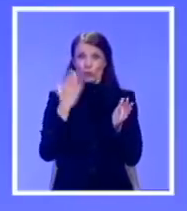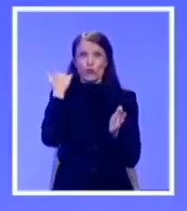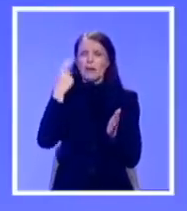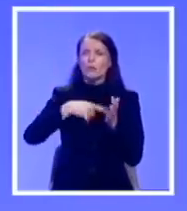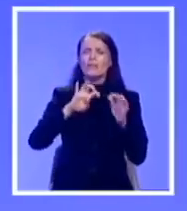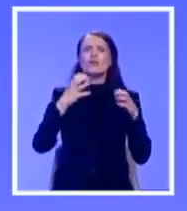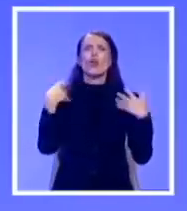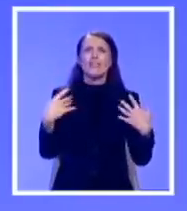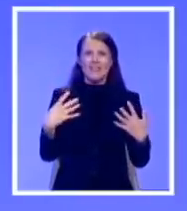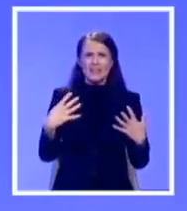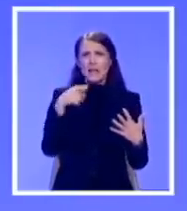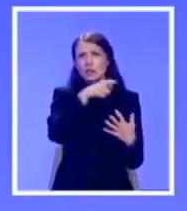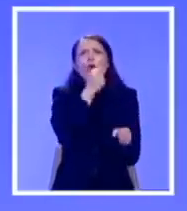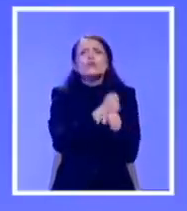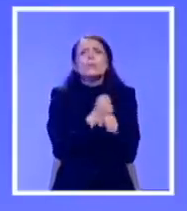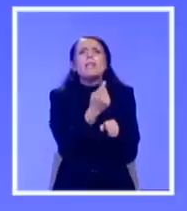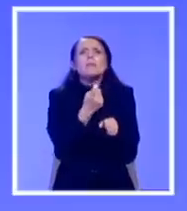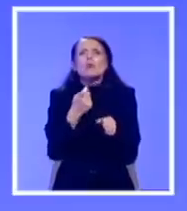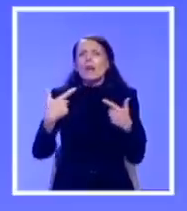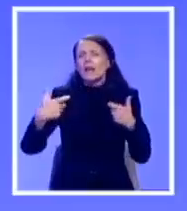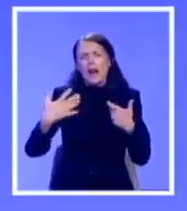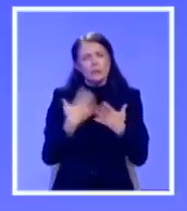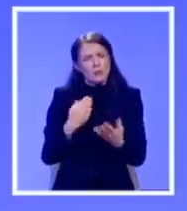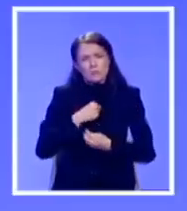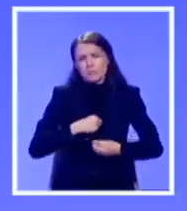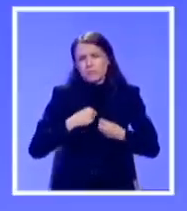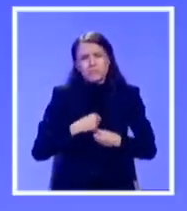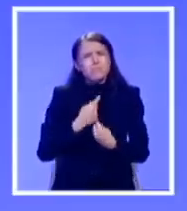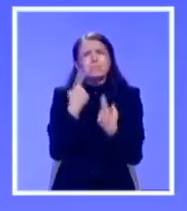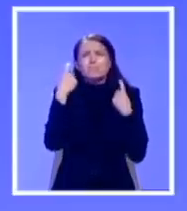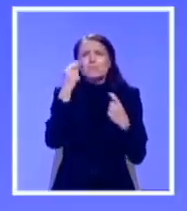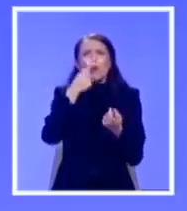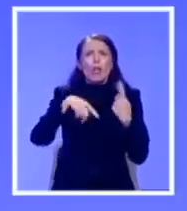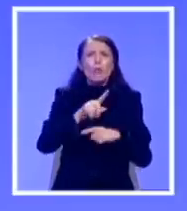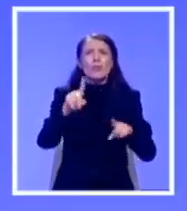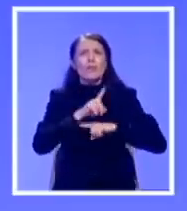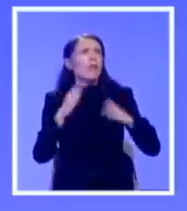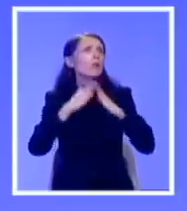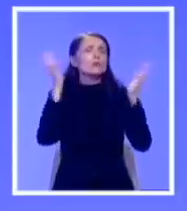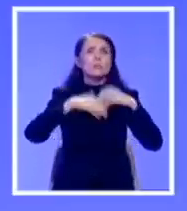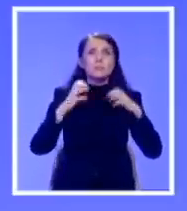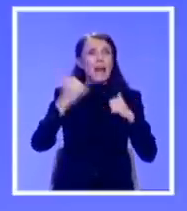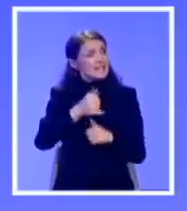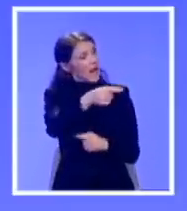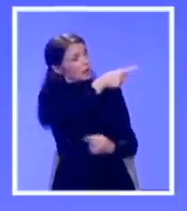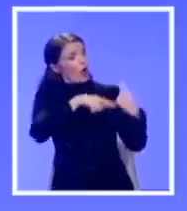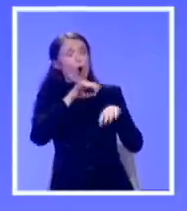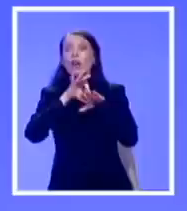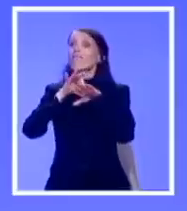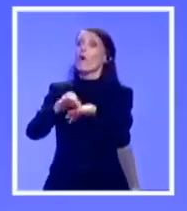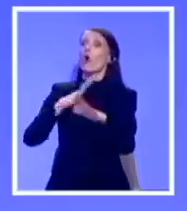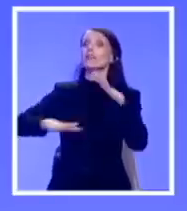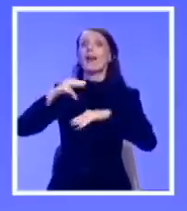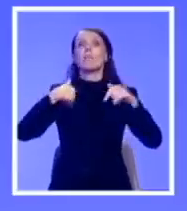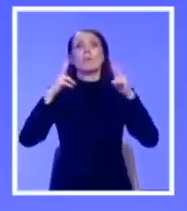kreirali ratne užase u kojima je toliko stotina hiljada ljudi izgubilo glave i kuće, sad da budu deo regionalne politike pomirenja. To je nemoguće. Dakle,